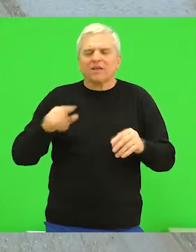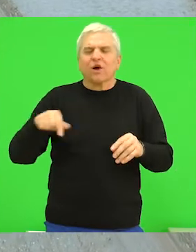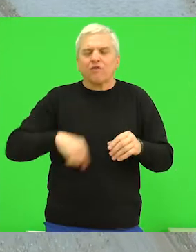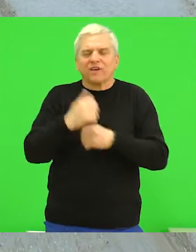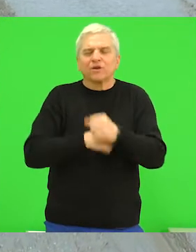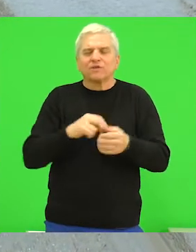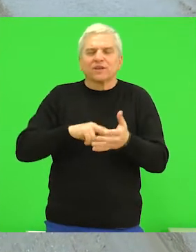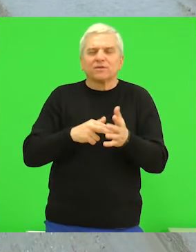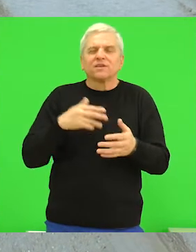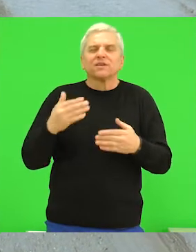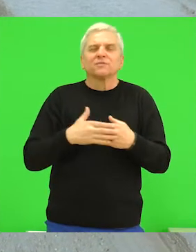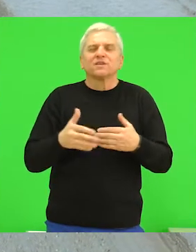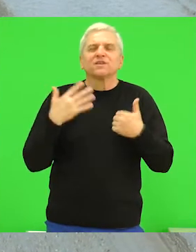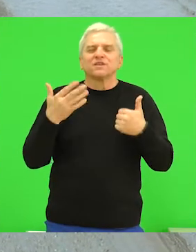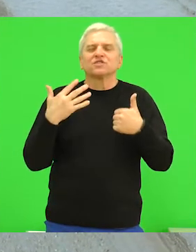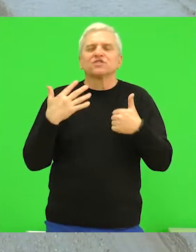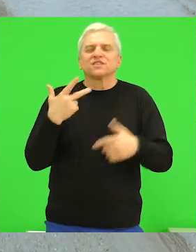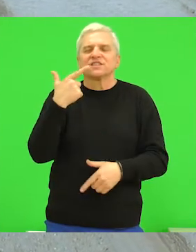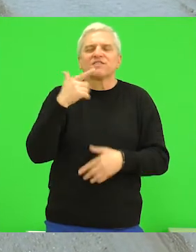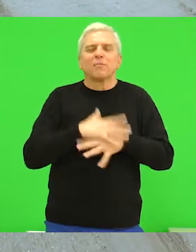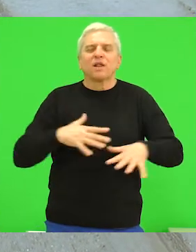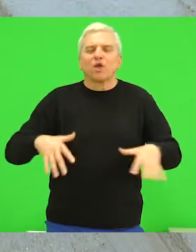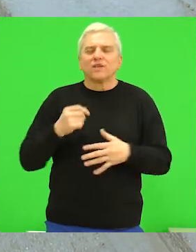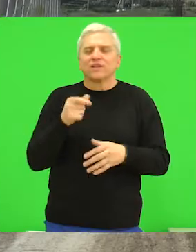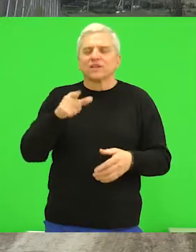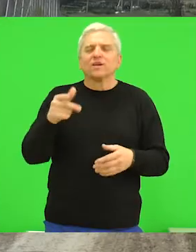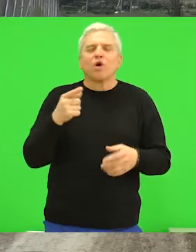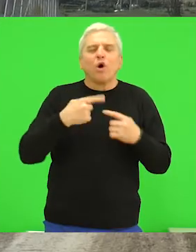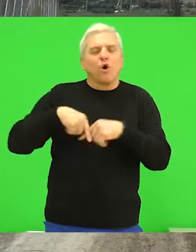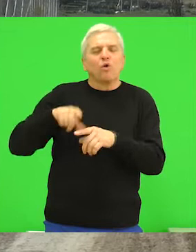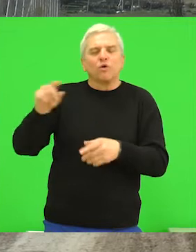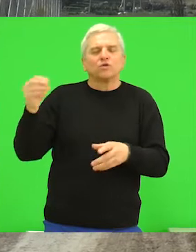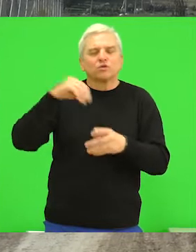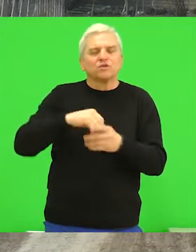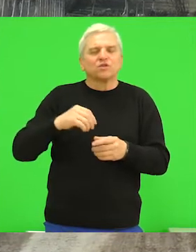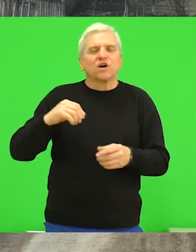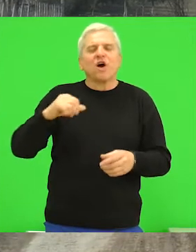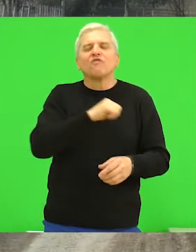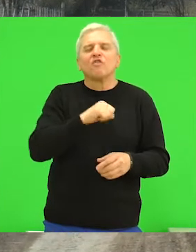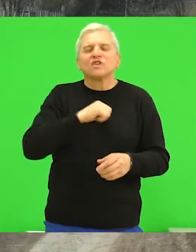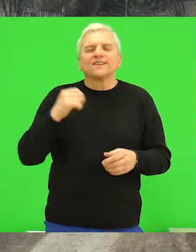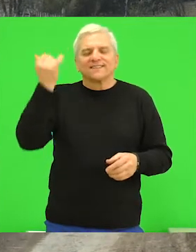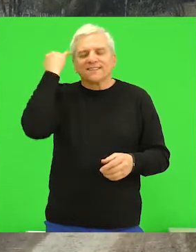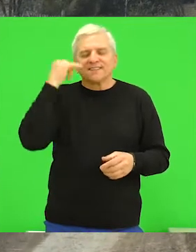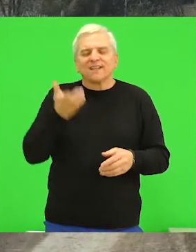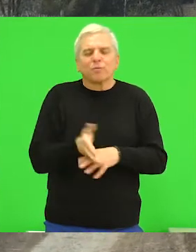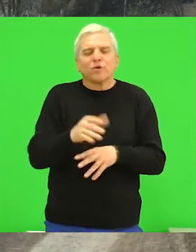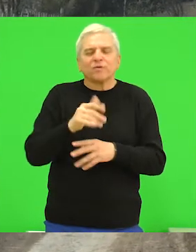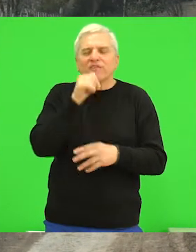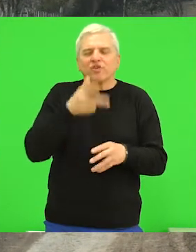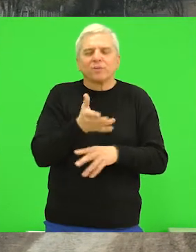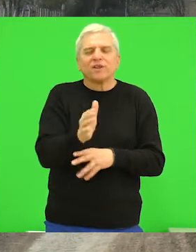ove godine izdvojila je oko 62 miliona dinara, od čega učešće Pokrinskog sekretarijata za